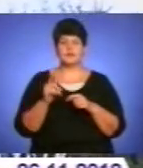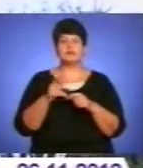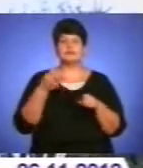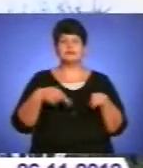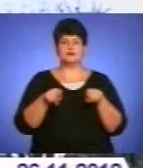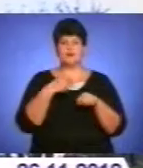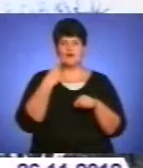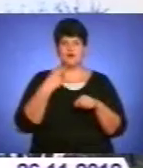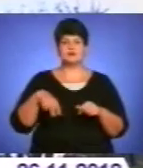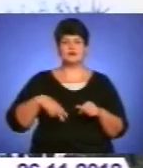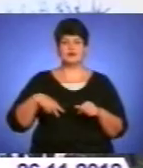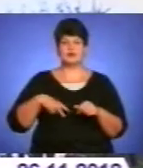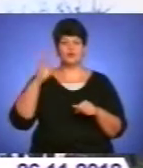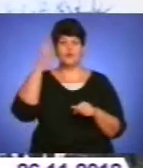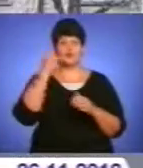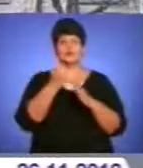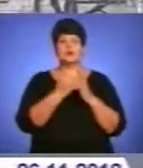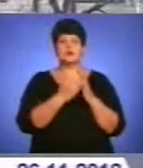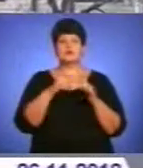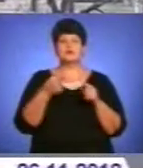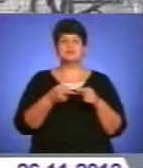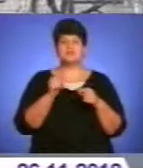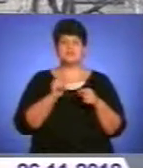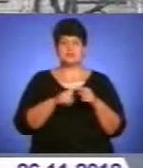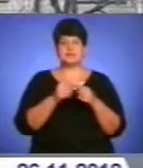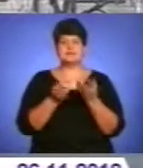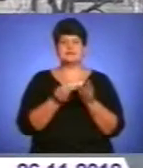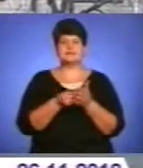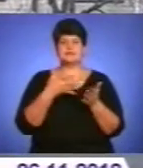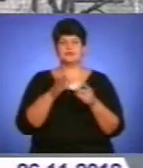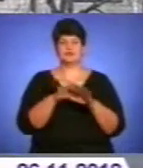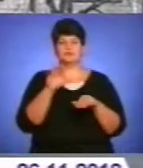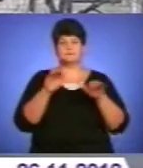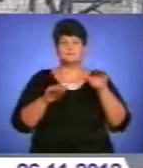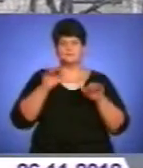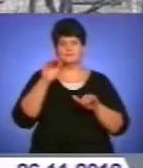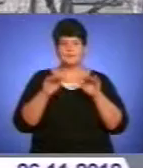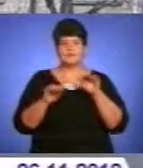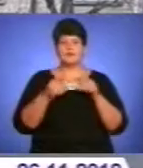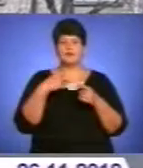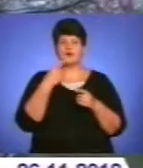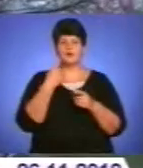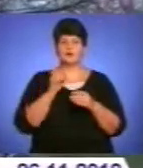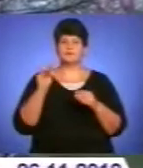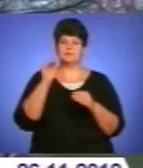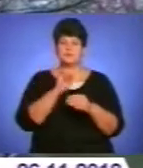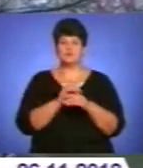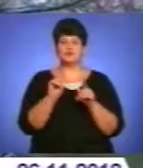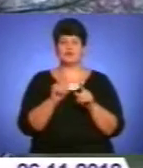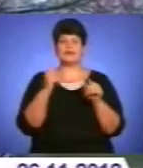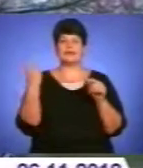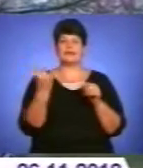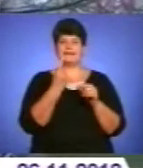-водоканалу Володимир Кузьма, в такому випадку і тарифи будуть диференційовані. Проте додає, що єдиний тариф для